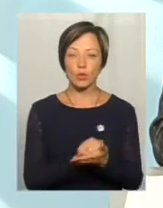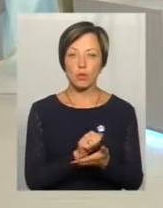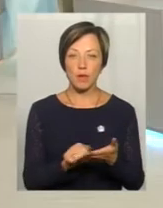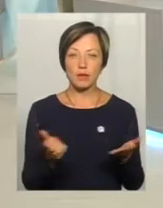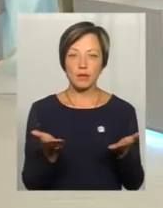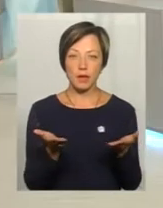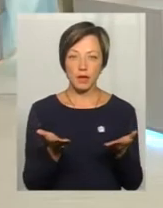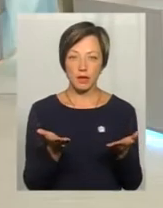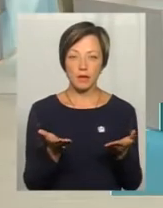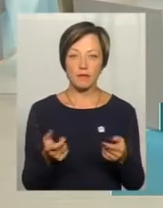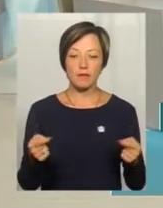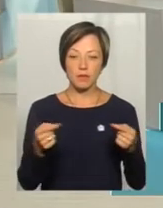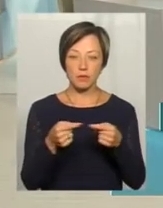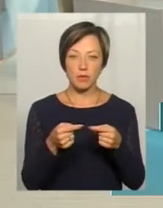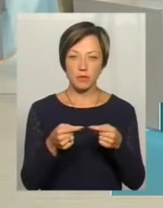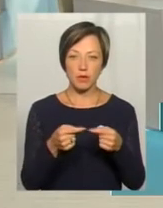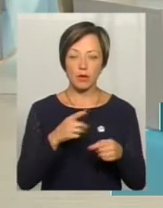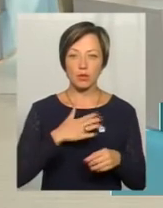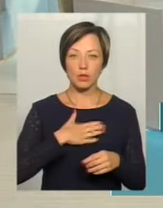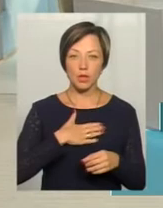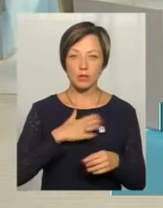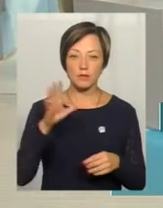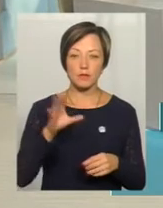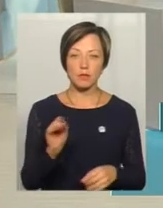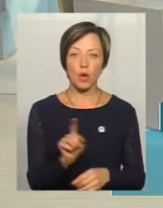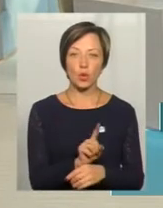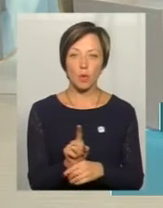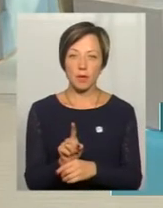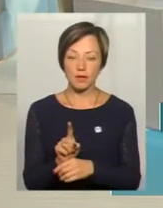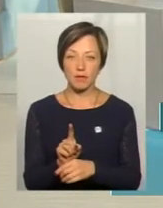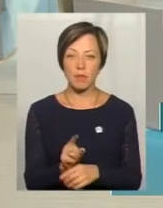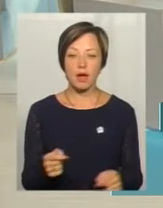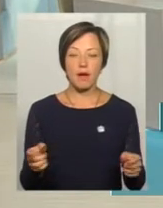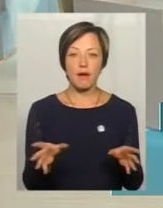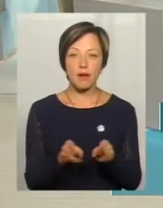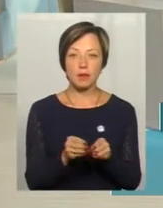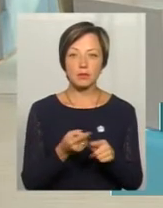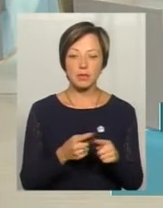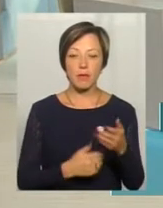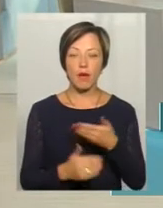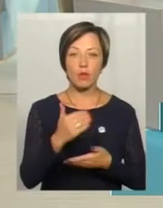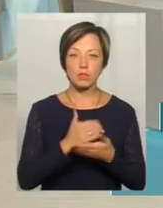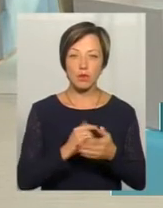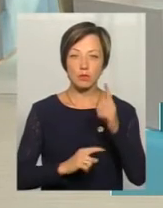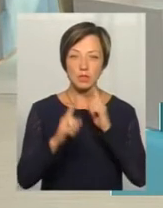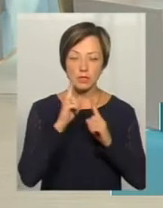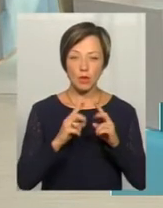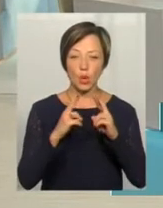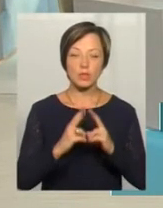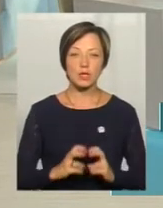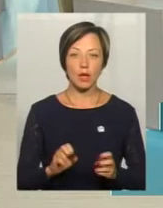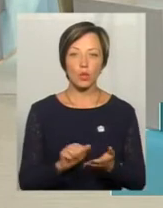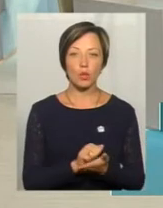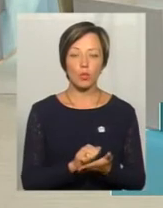відповідають нашим всім нормативам. Разом з тим, на останньому засіданні ми розглядали документи